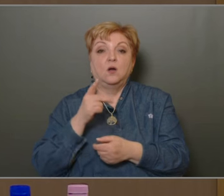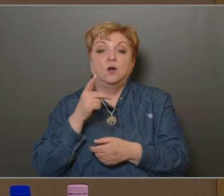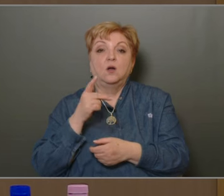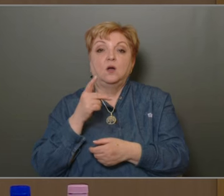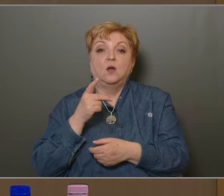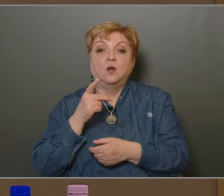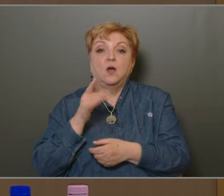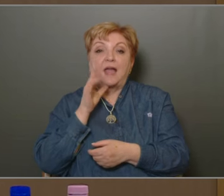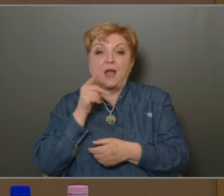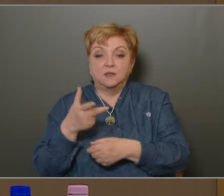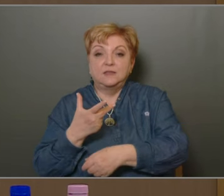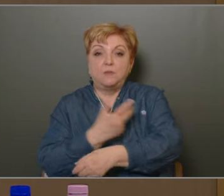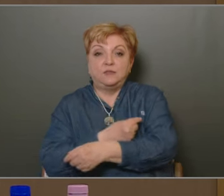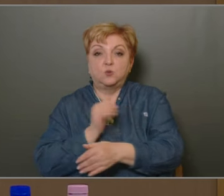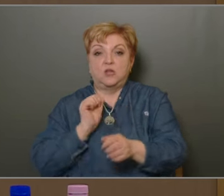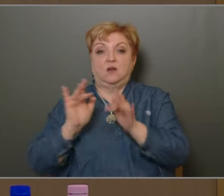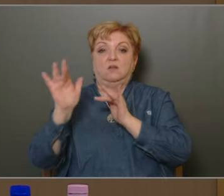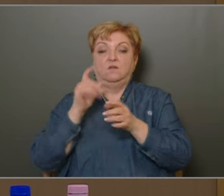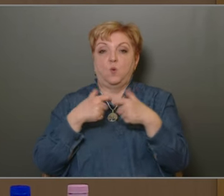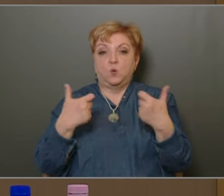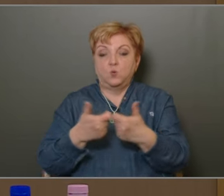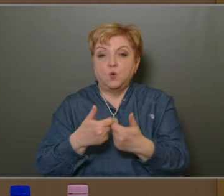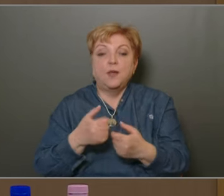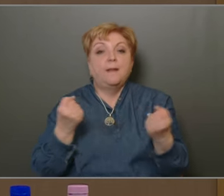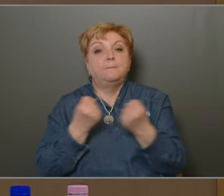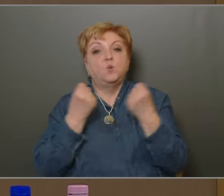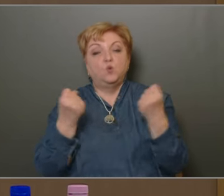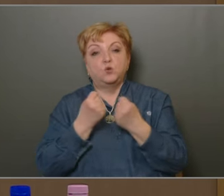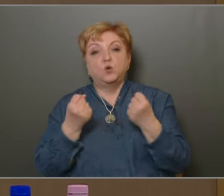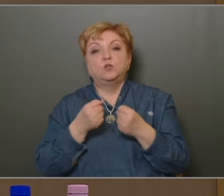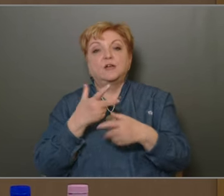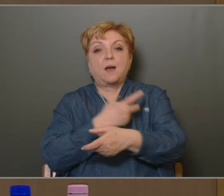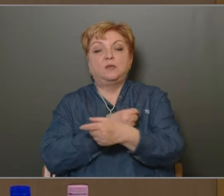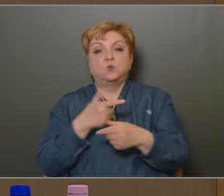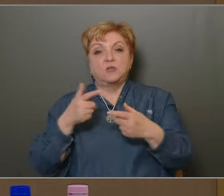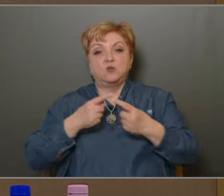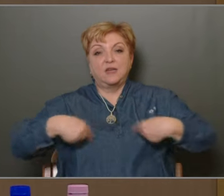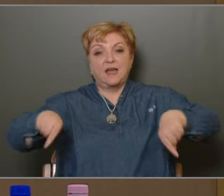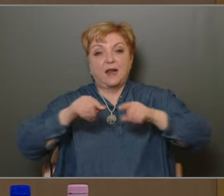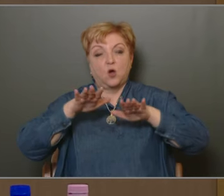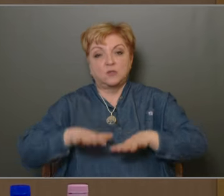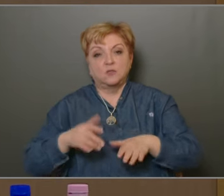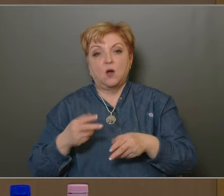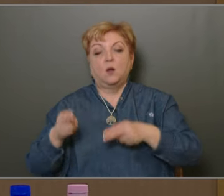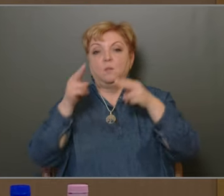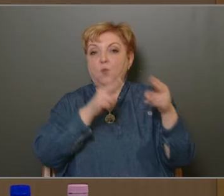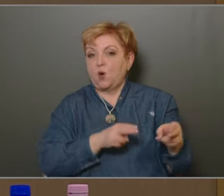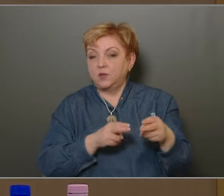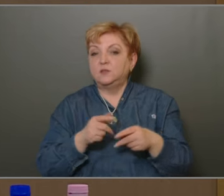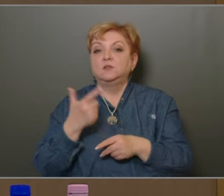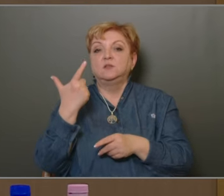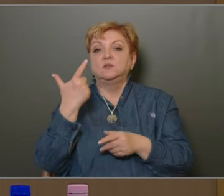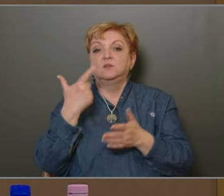kábítószerügyi kelekasztal ezt követte, 2003-ban a KEF